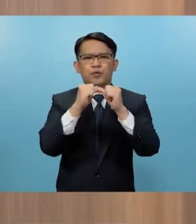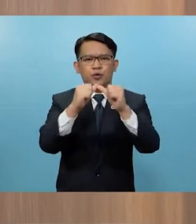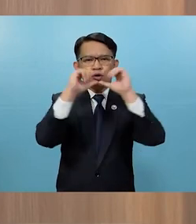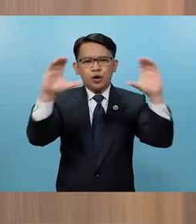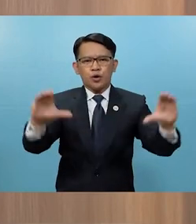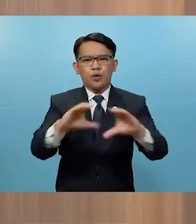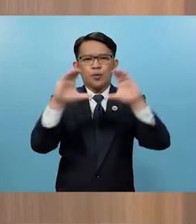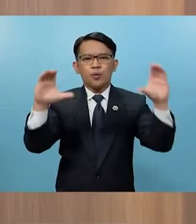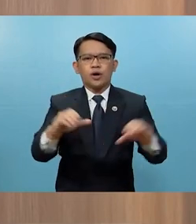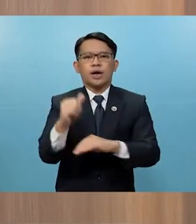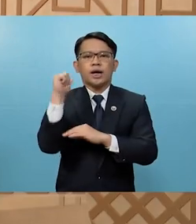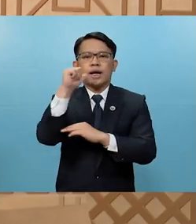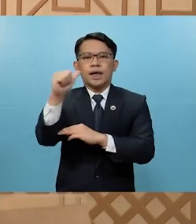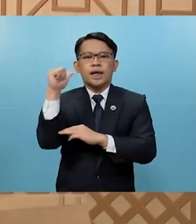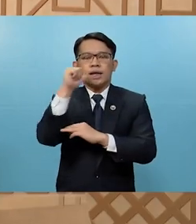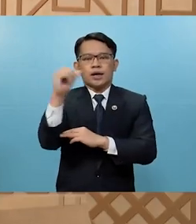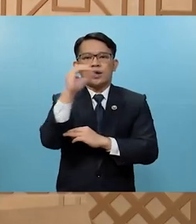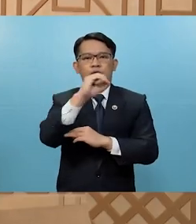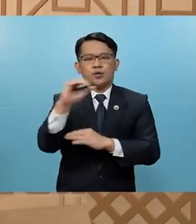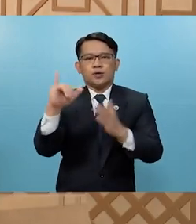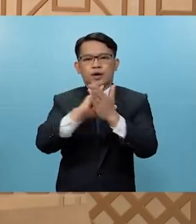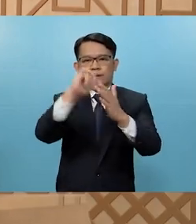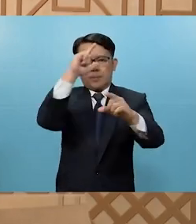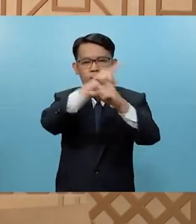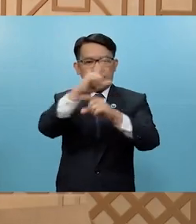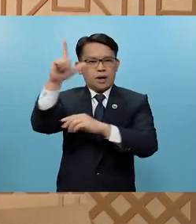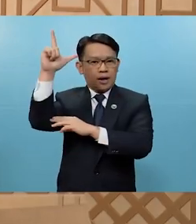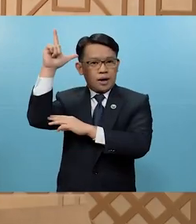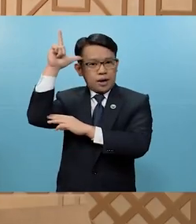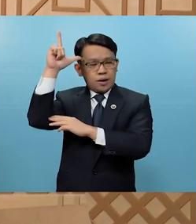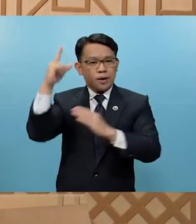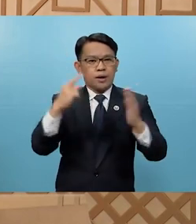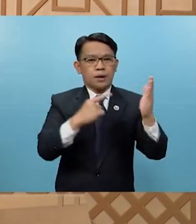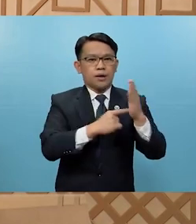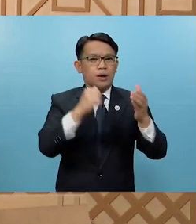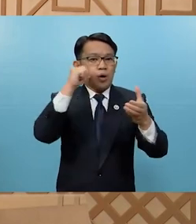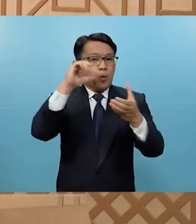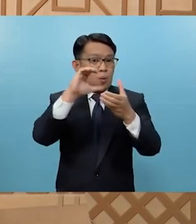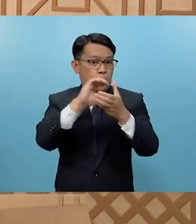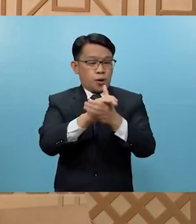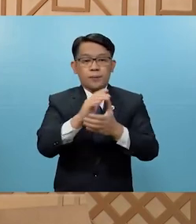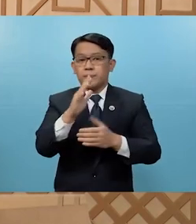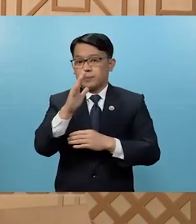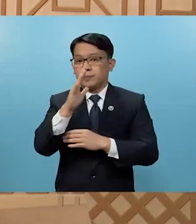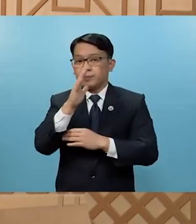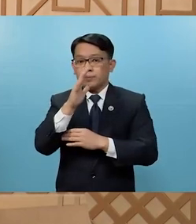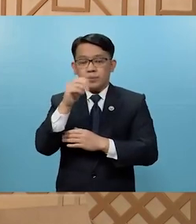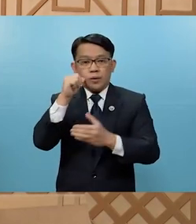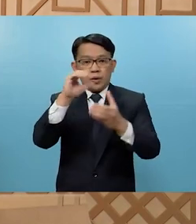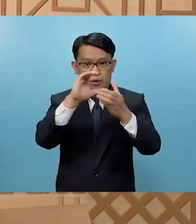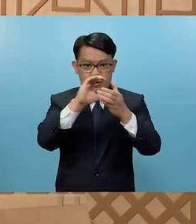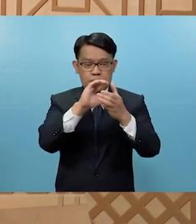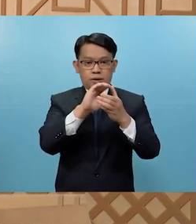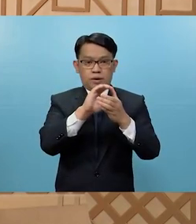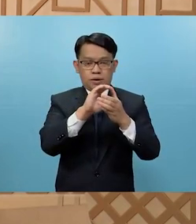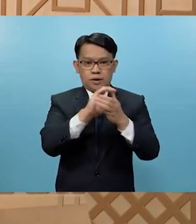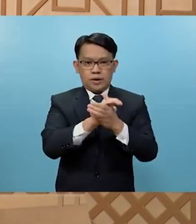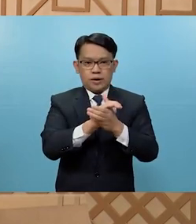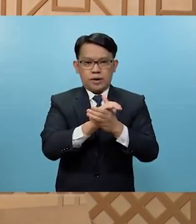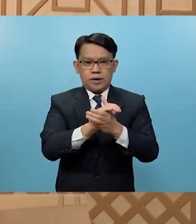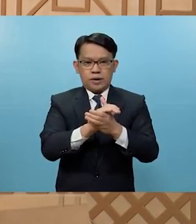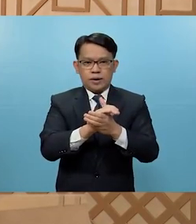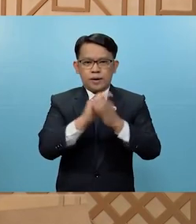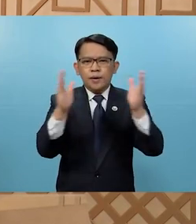paggawa araw-araw Kaya nga po kapatid na Leo ang ganitong asawang babae ang kadalasan po ay